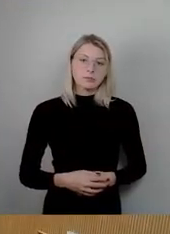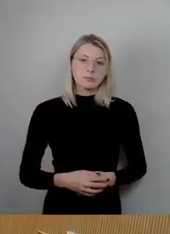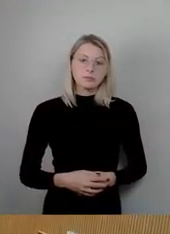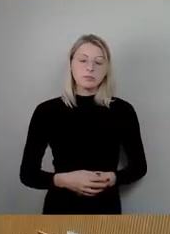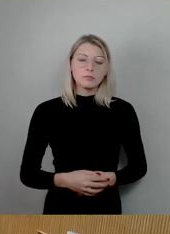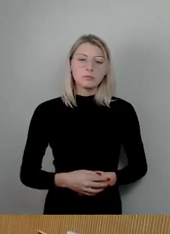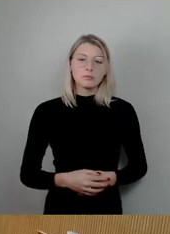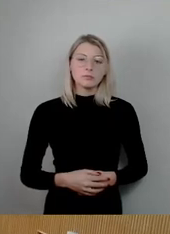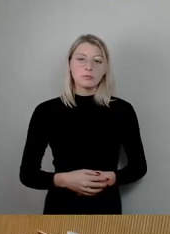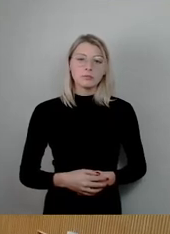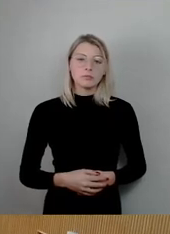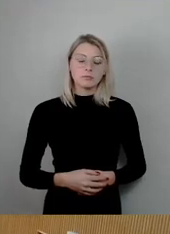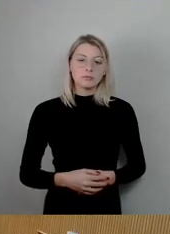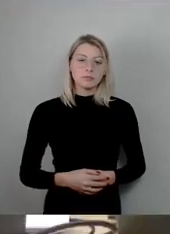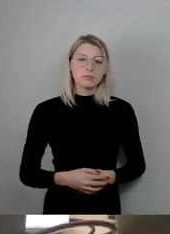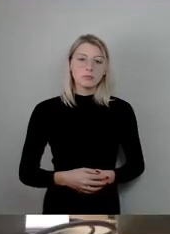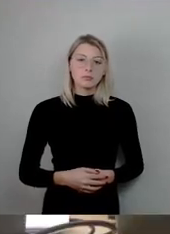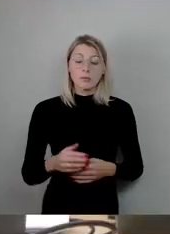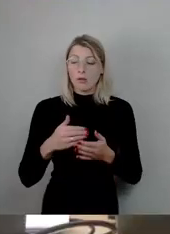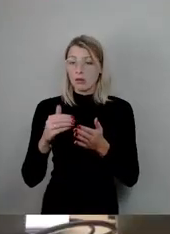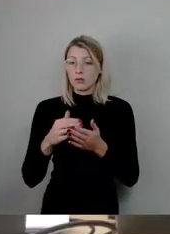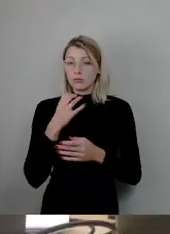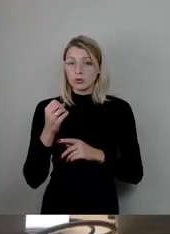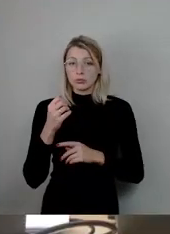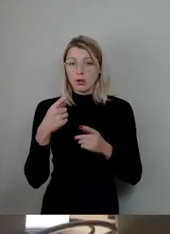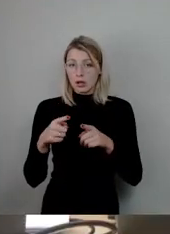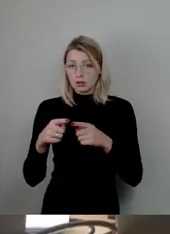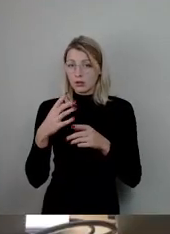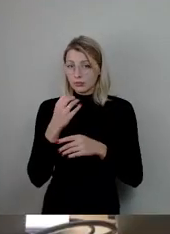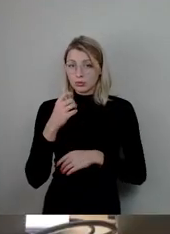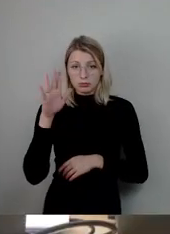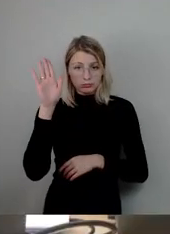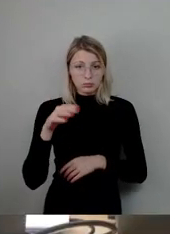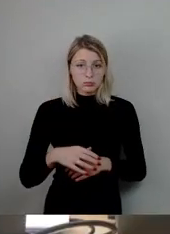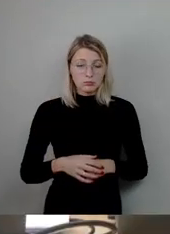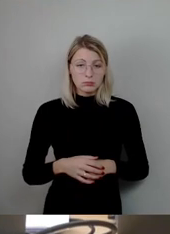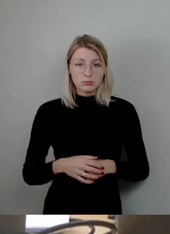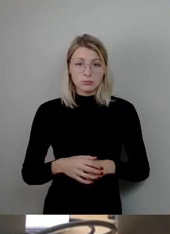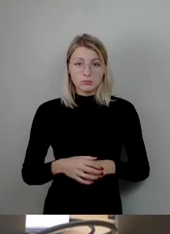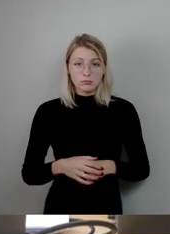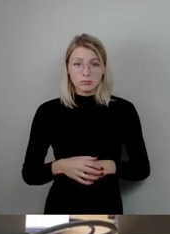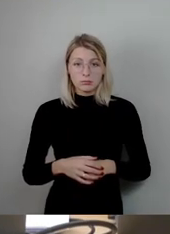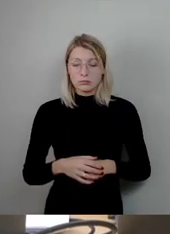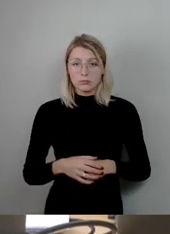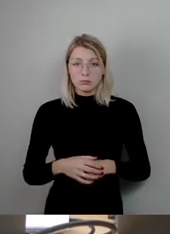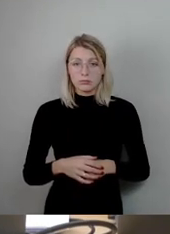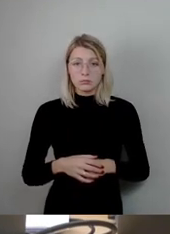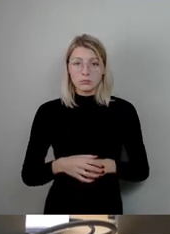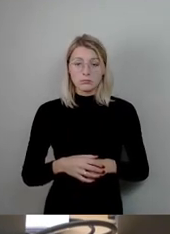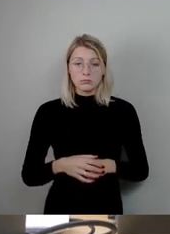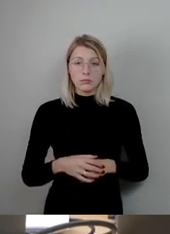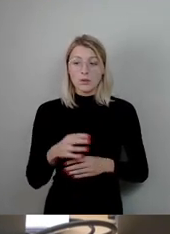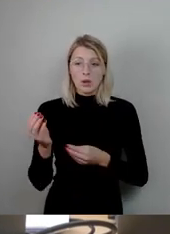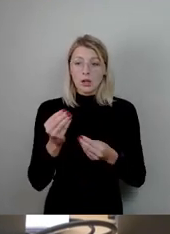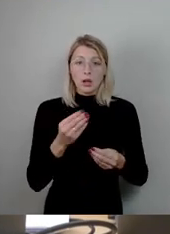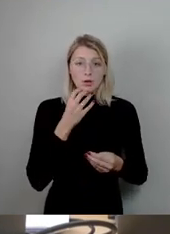Gut, gibt es weiteren Redebedarf? Will der Einreicher noch ein Schlusswort halten? Das ist nicht der Fall. Da wollen